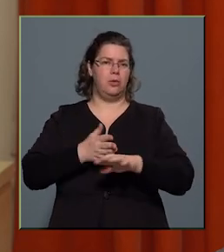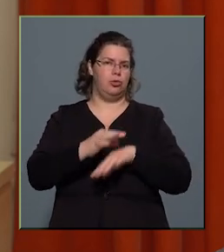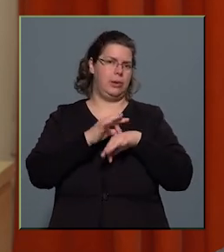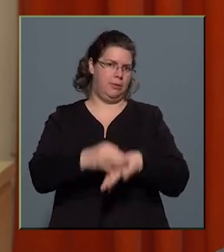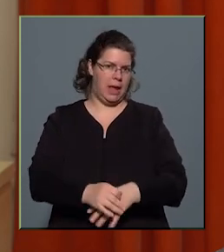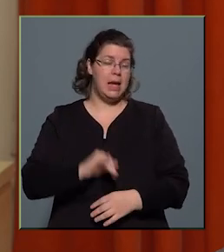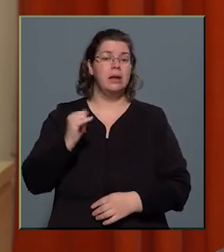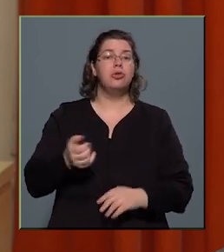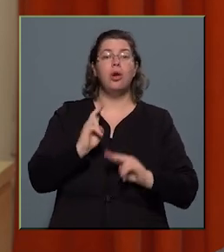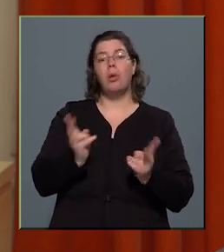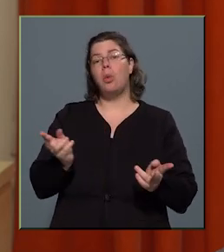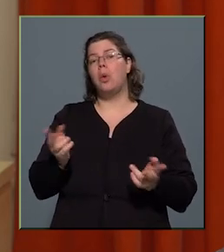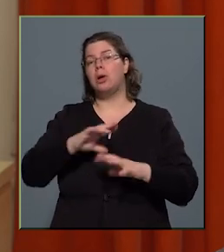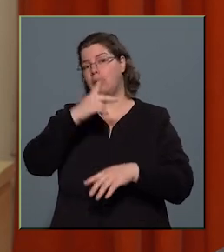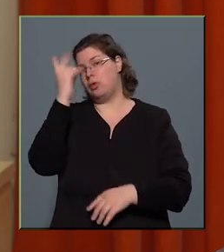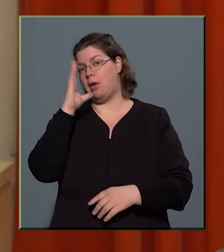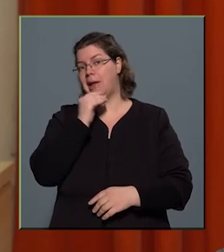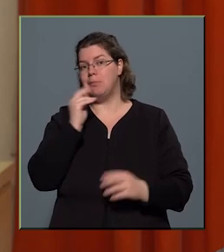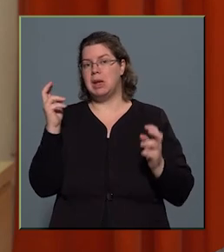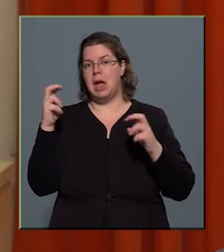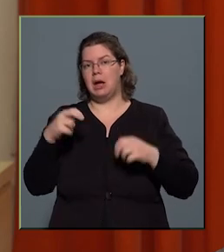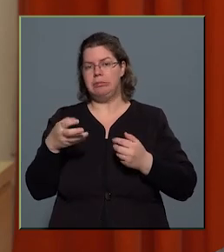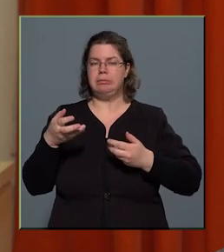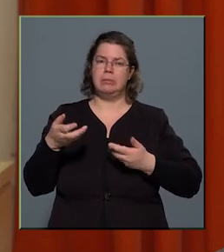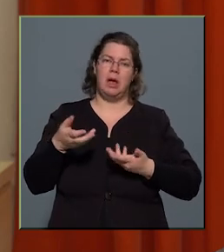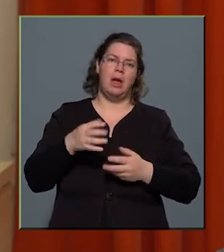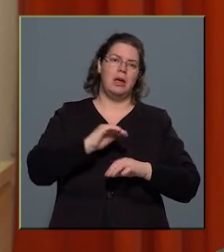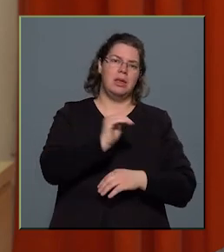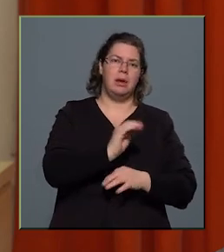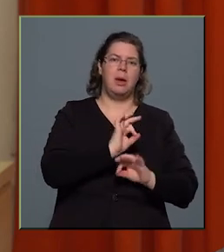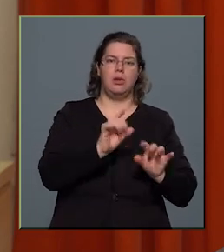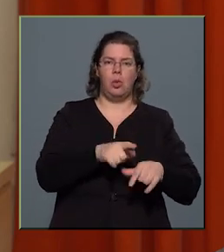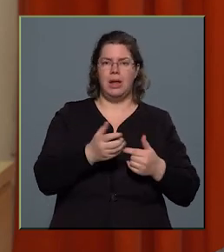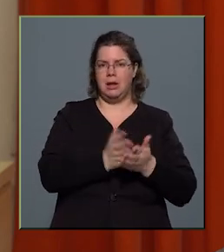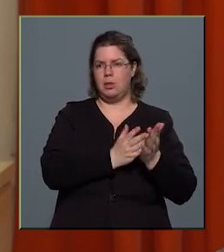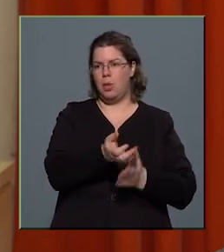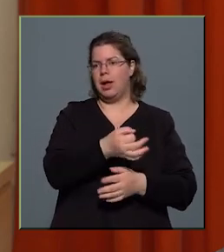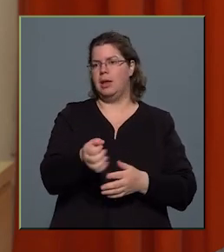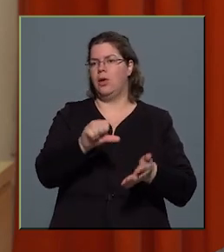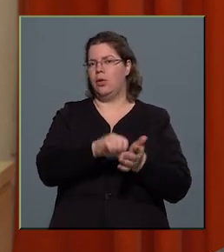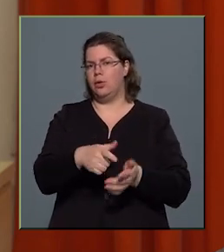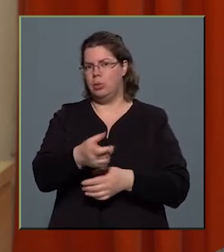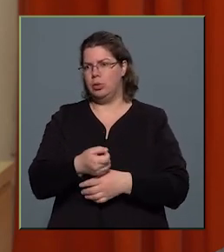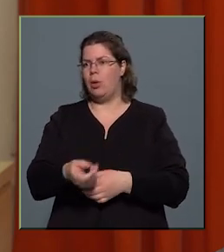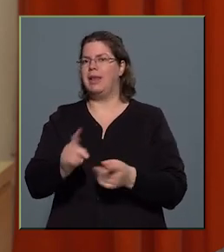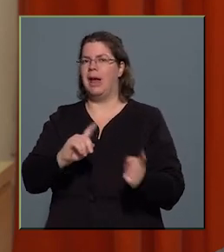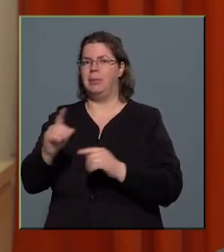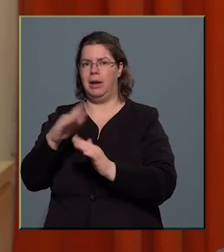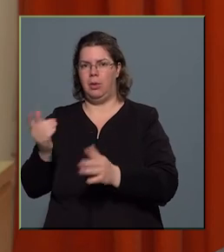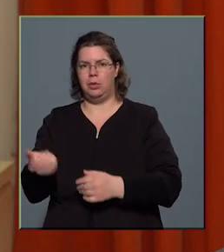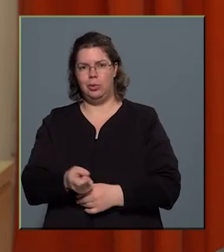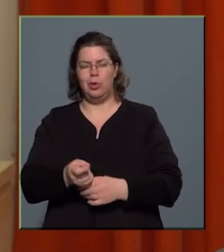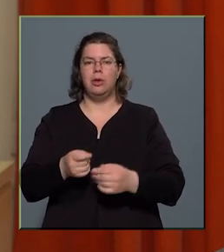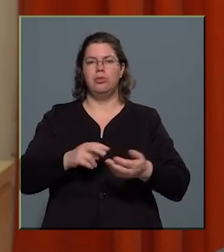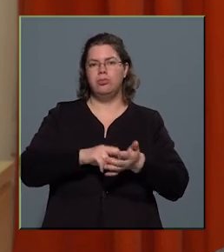És akkor összeülnek a szakemberek, a gyerekjóléti szorgálattól, a központtól, az átmeneti otthonttól, és